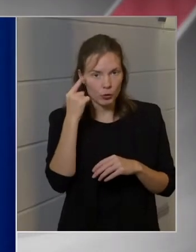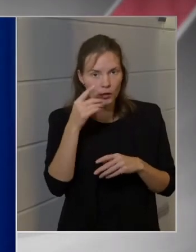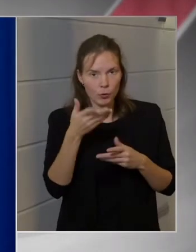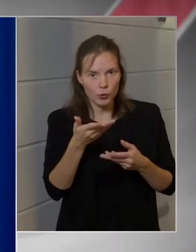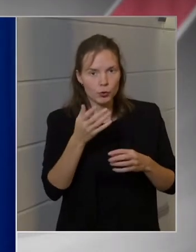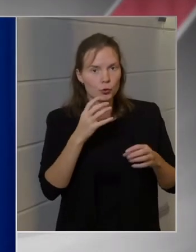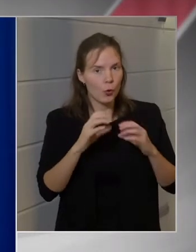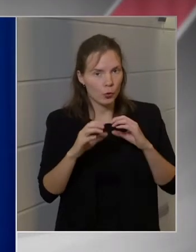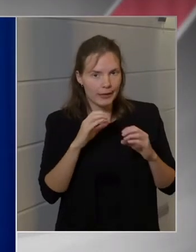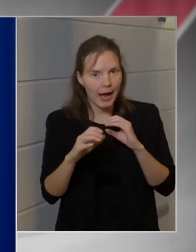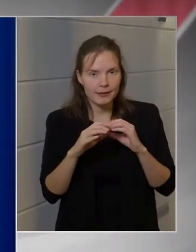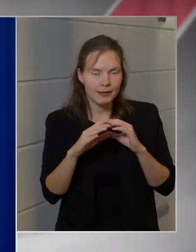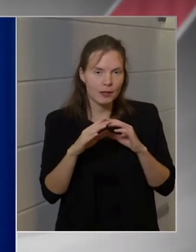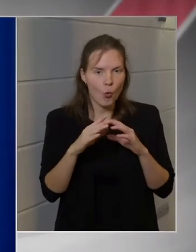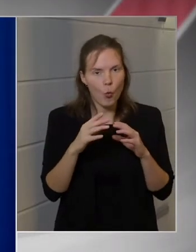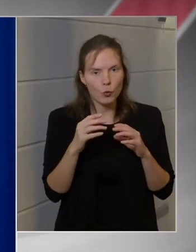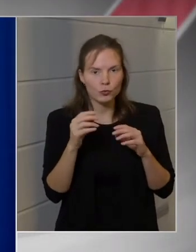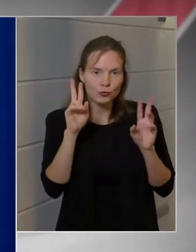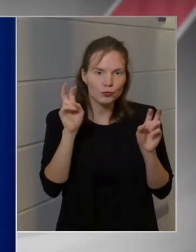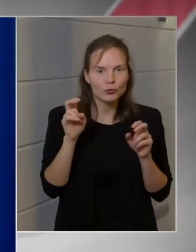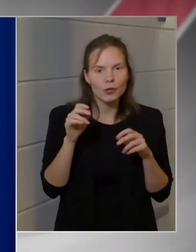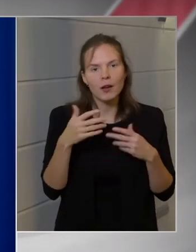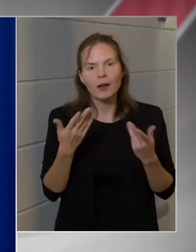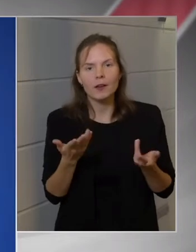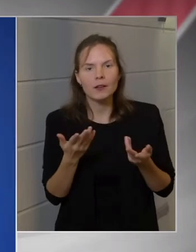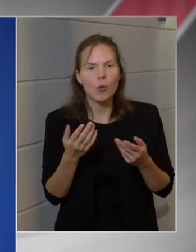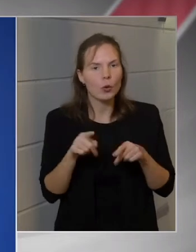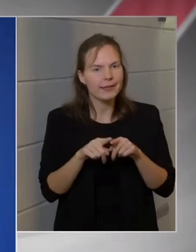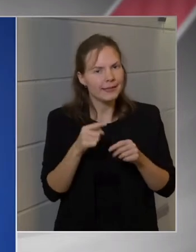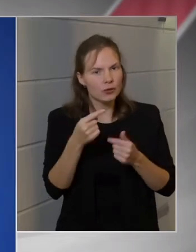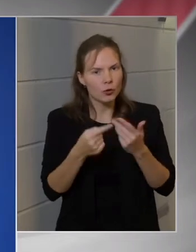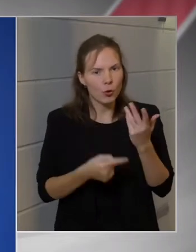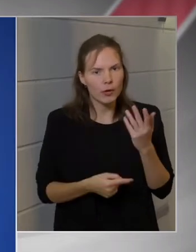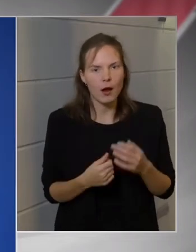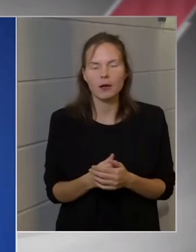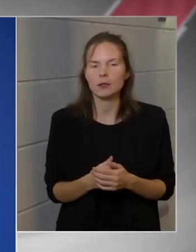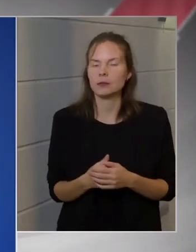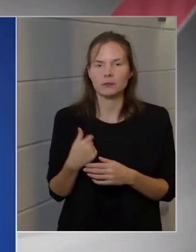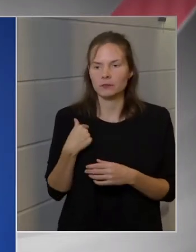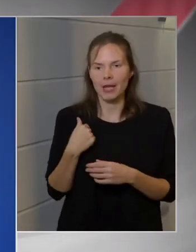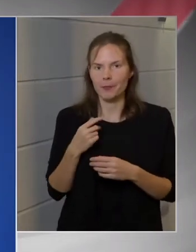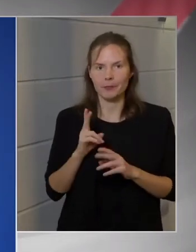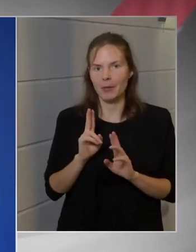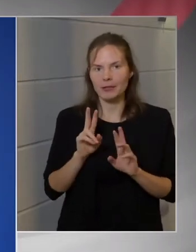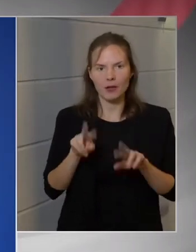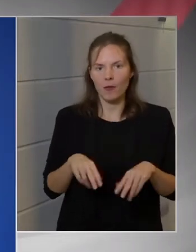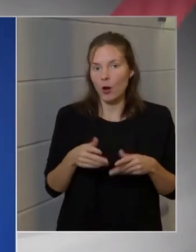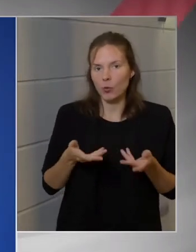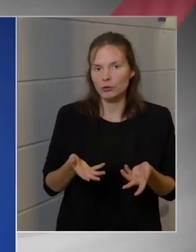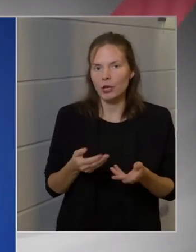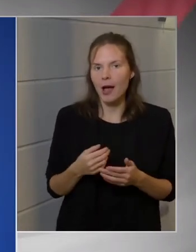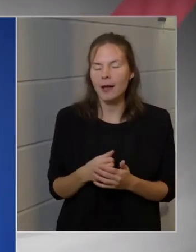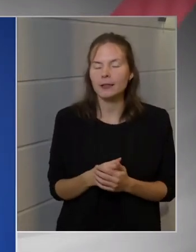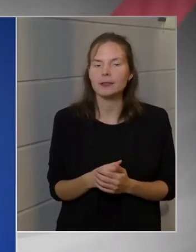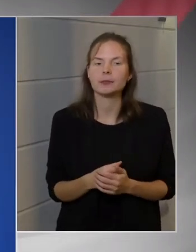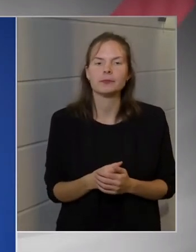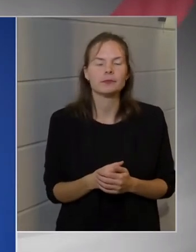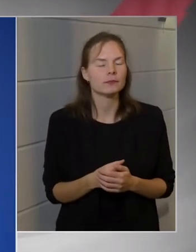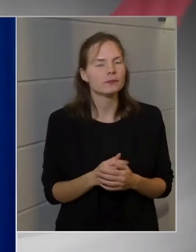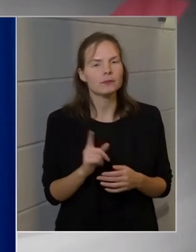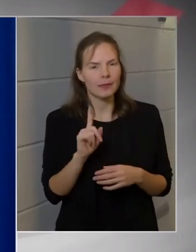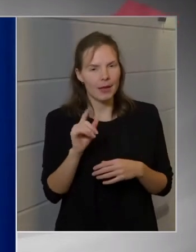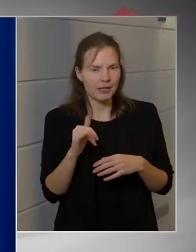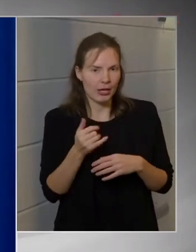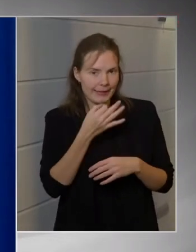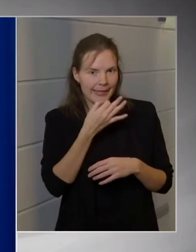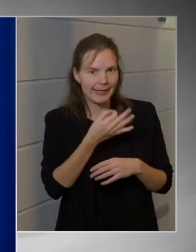kommunikációs fogása, hogy ezeket így sorolja fel egymás után. Egyáltalán nem ez a valóság. Nem is